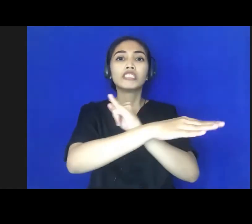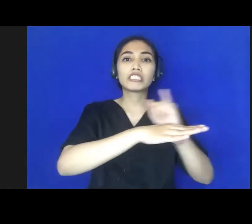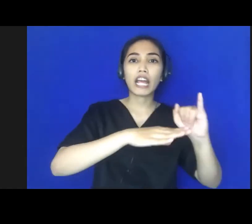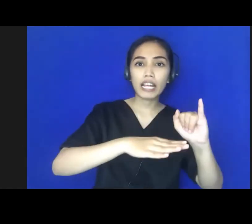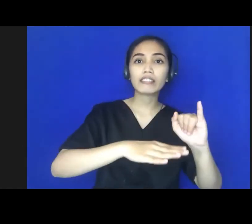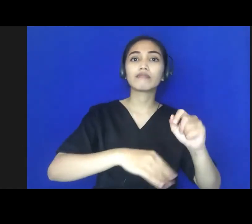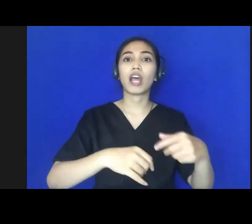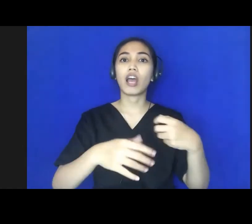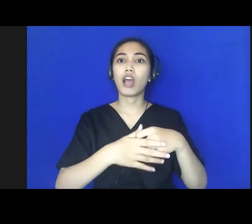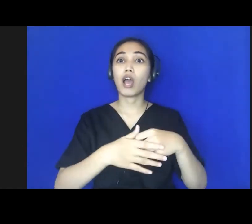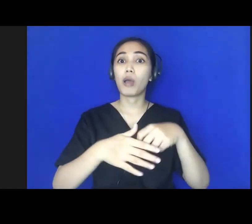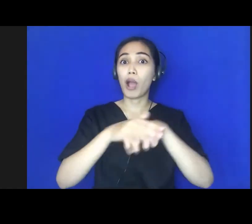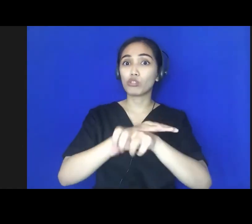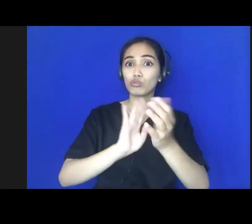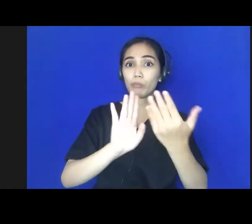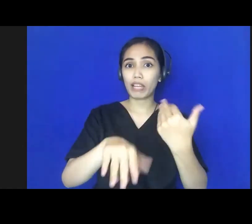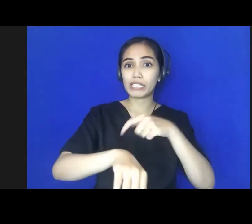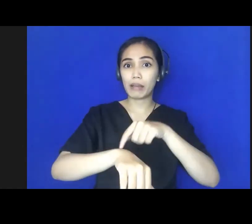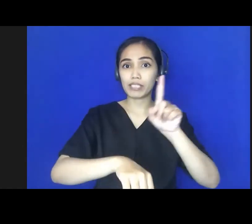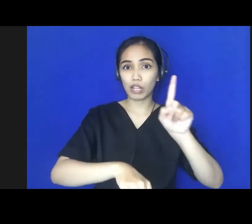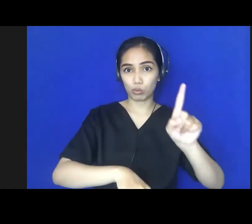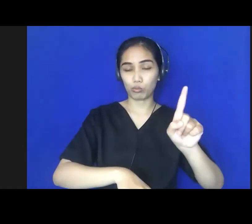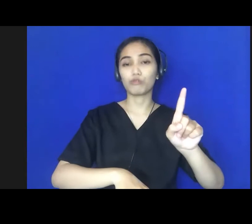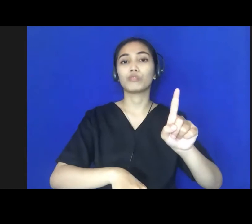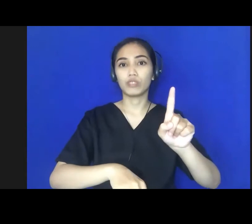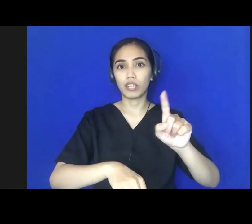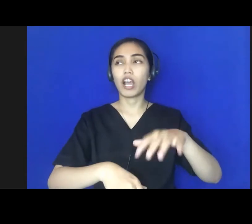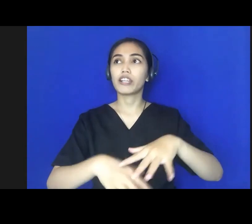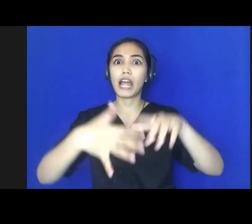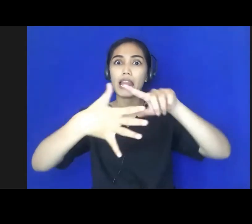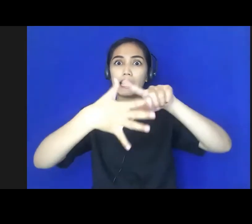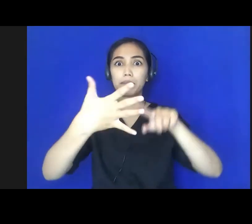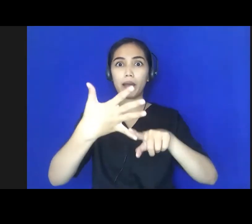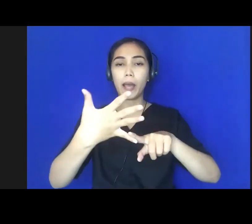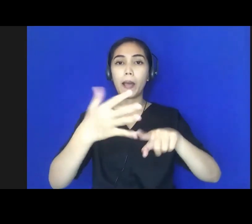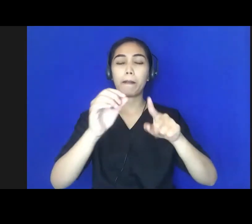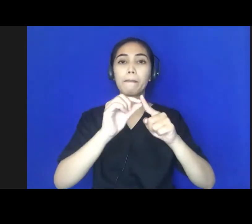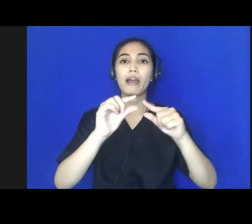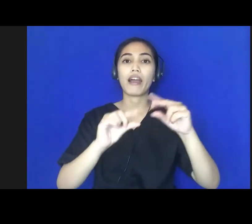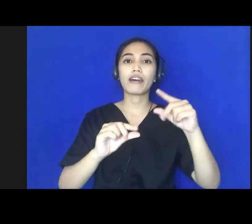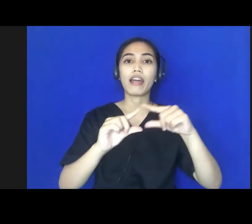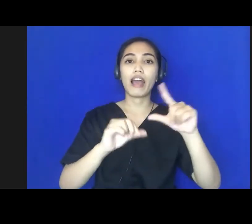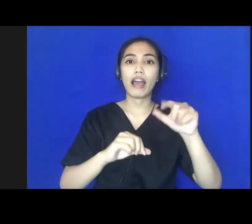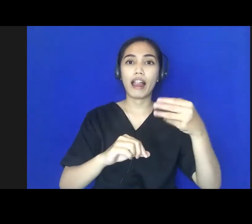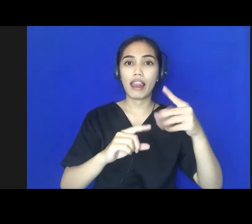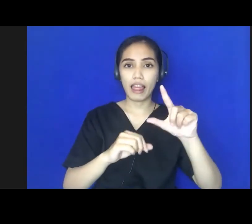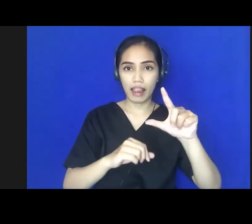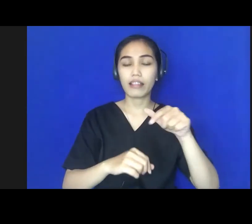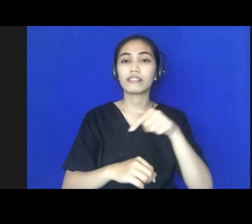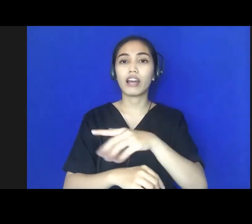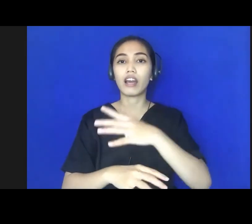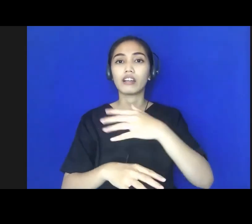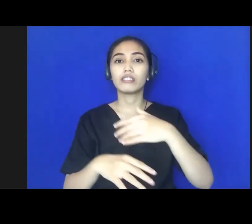akan ada lima sesi paralel, di mana ada sesi kesehatan, pendidikan, tata kelola anak,